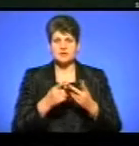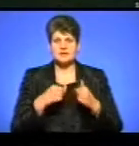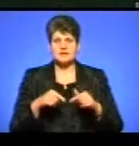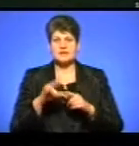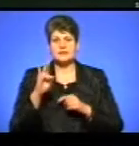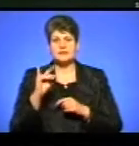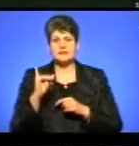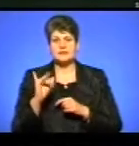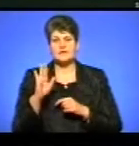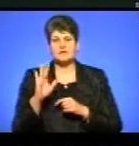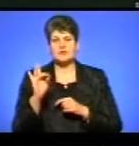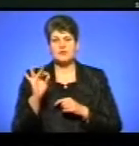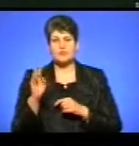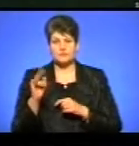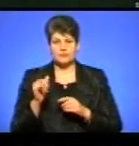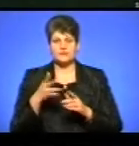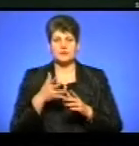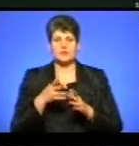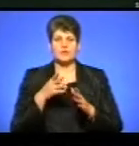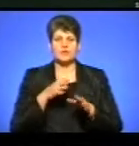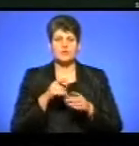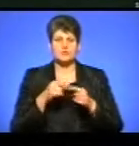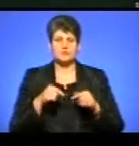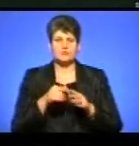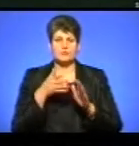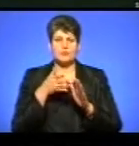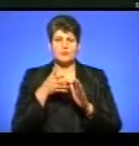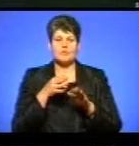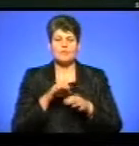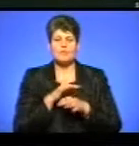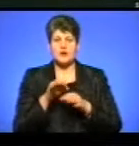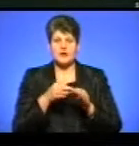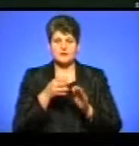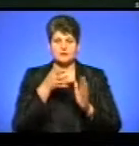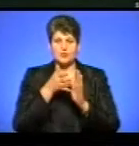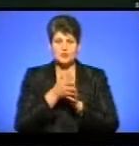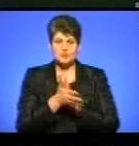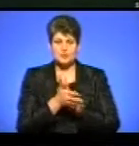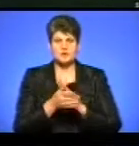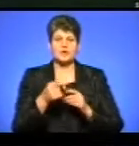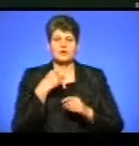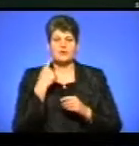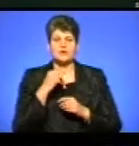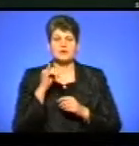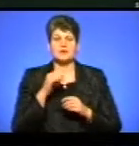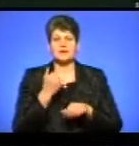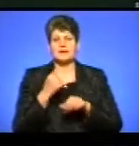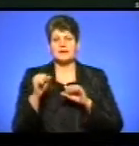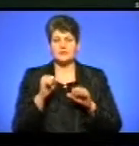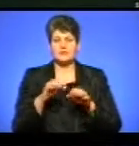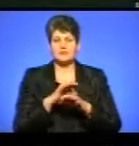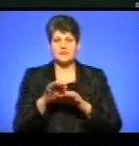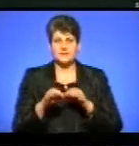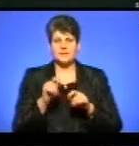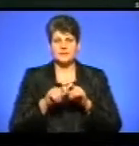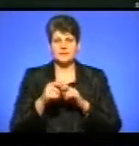Вони реалізовують проєкт «Прозорість і доброчесність публічного сектору». За словами керівника проєкту Івана Марчука, вони дослідили 5